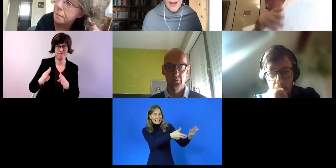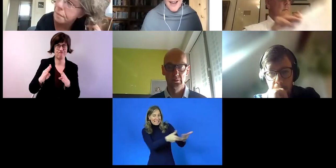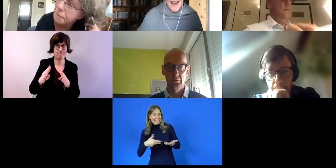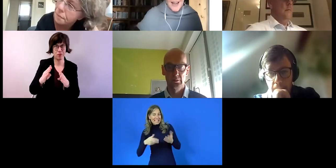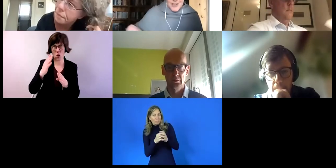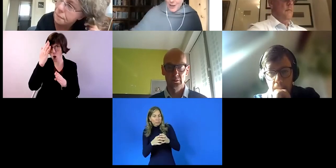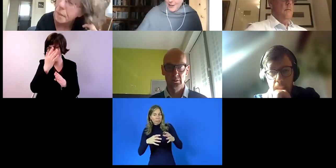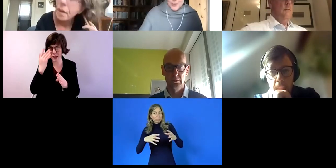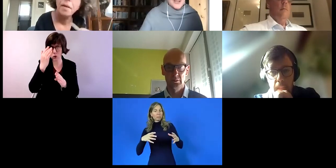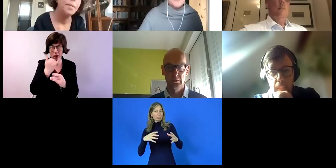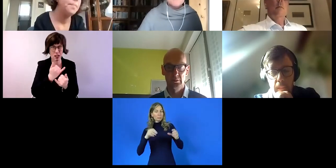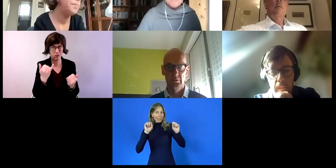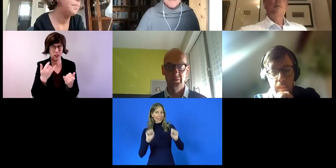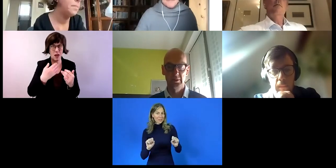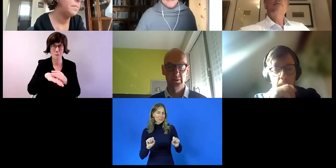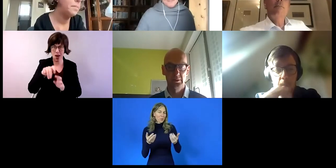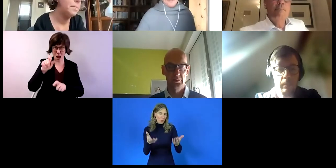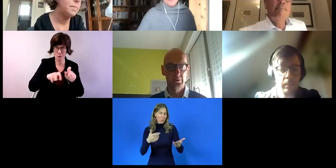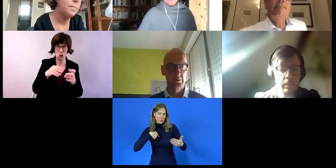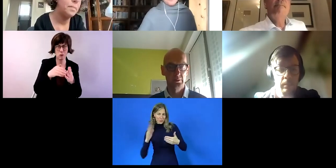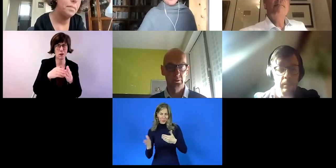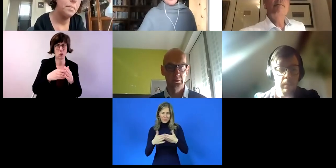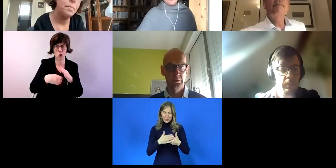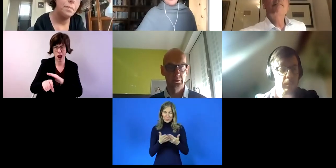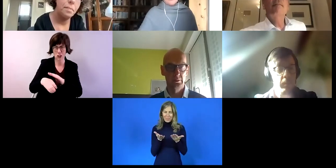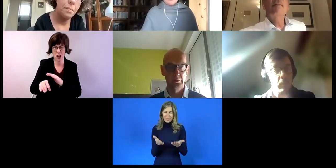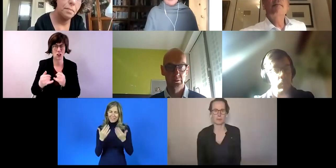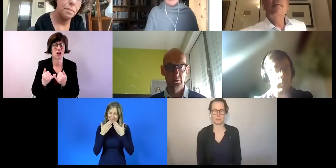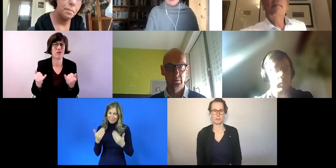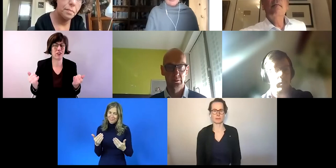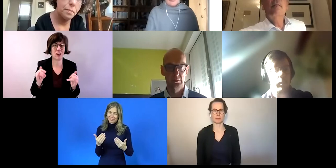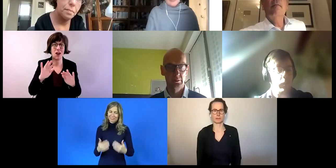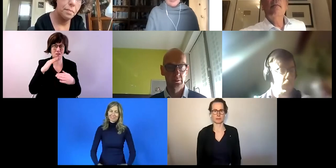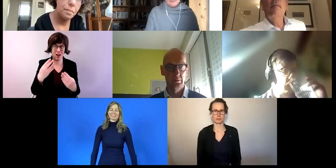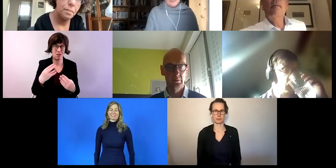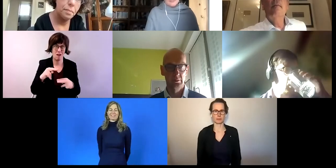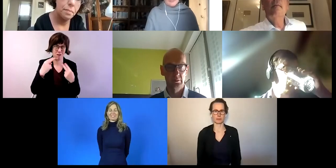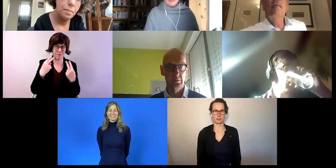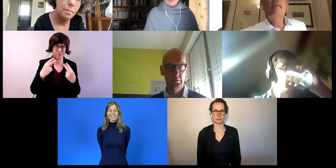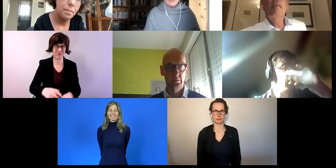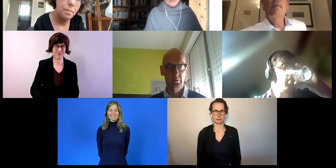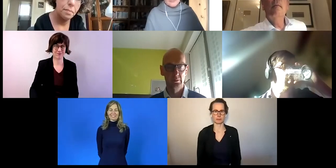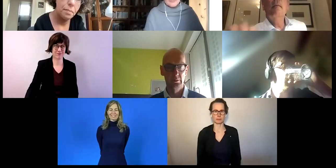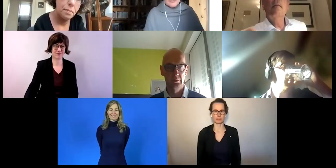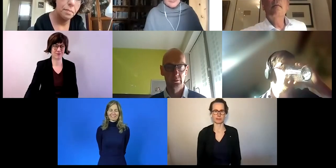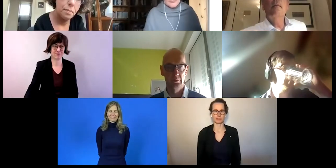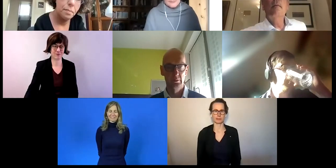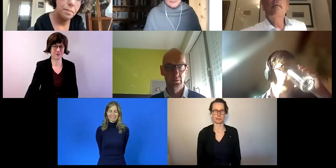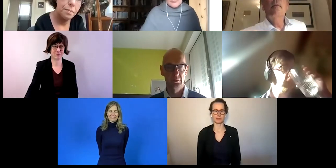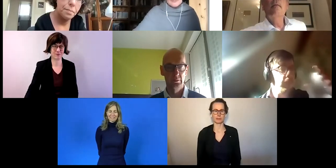überlegt, wie mehr Menschen mit Behinderungen angestellt werden können. Vielen Dank. Vielen Dank.